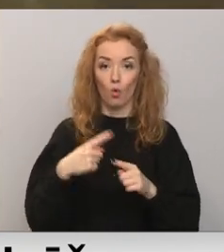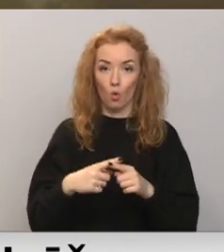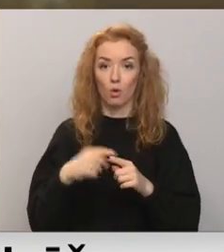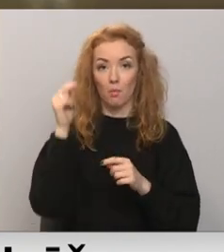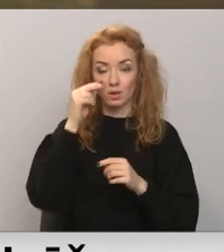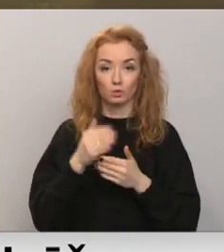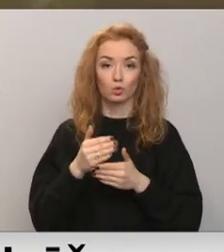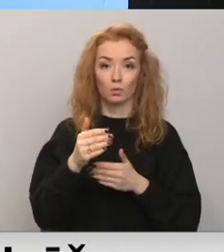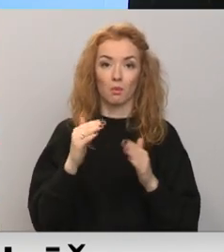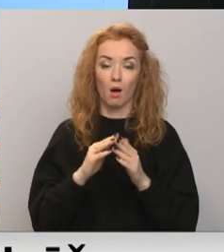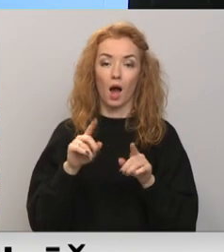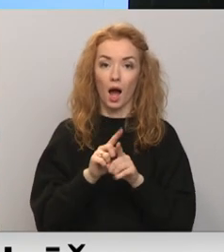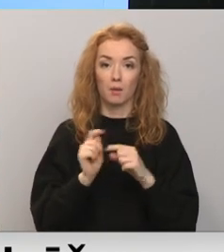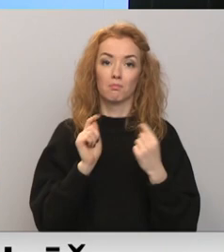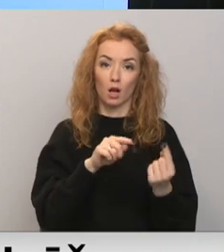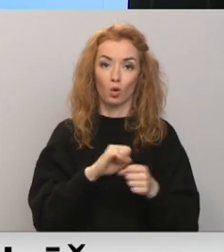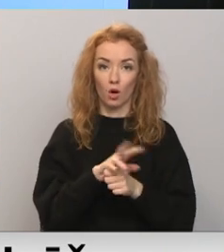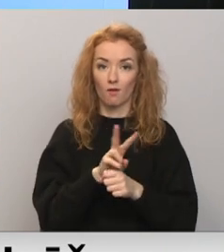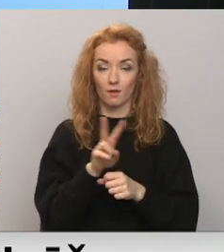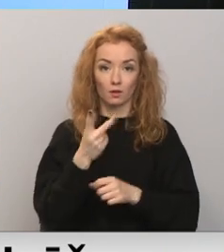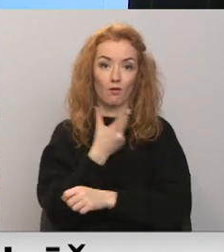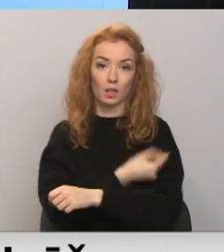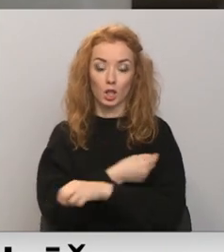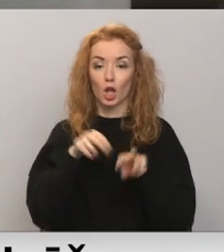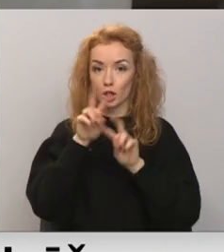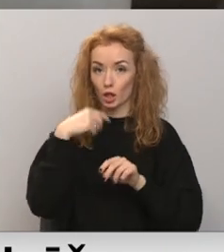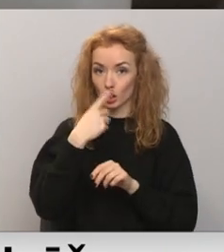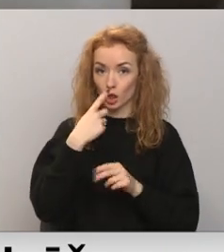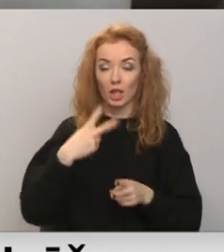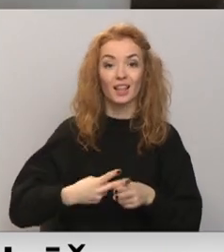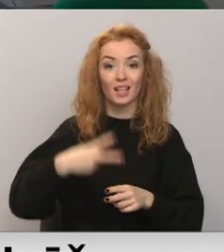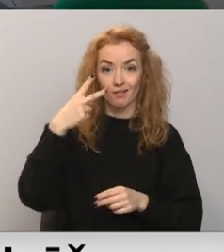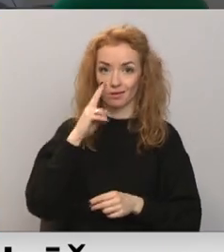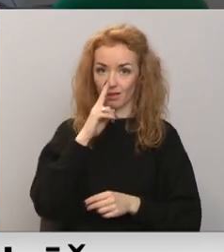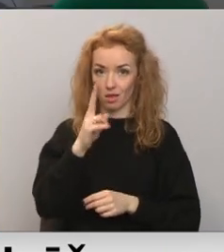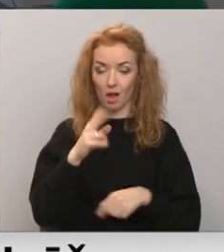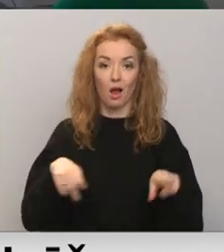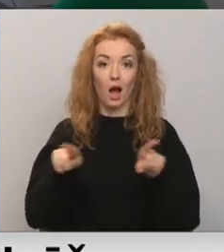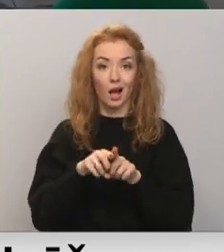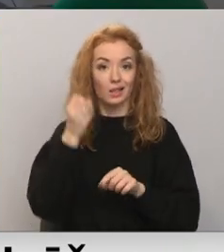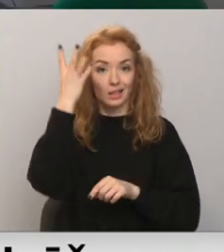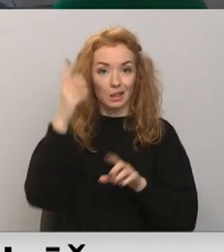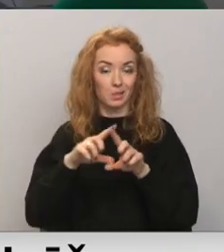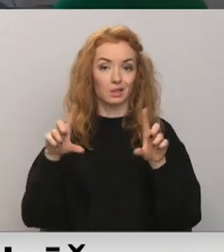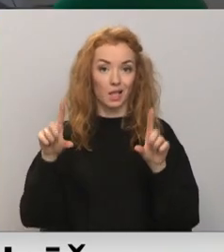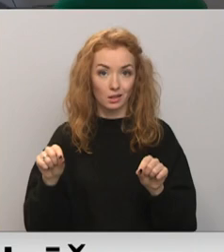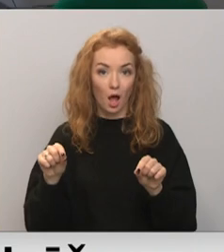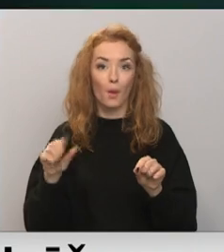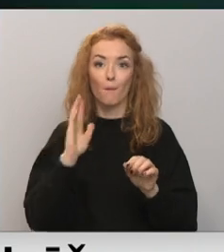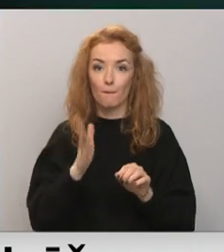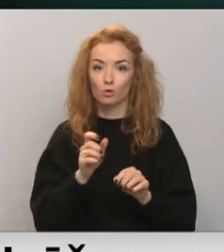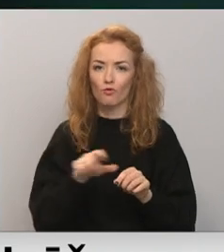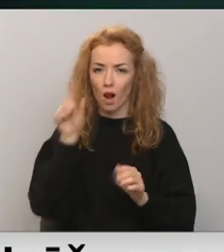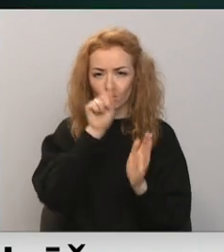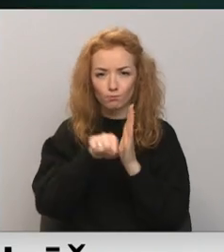visu audziekņu, to starp pret COVID-19 vakcinēto testējušana divas reizes nedēļā. Tāpat izglītības iestādējs būs pastiprināti